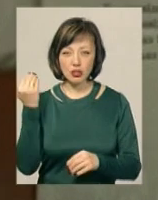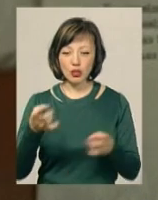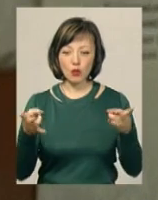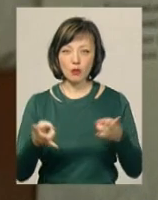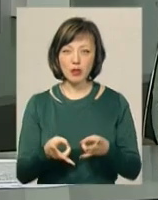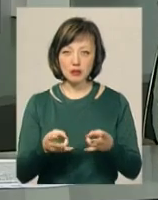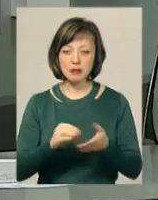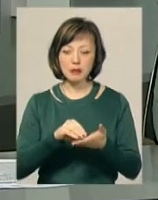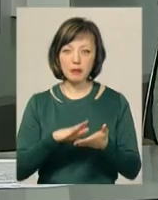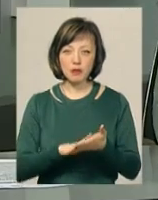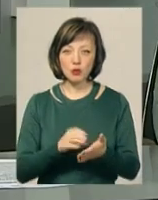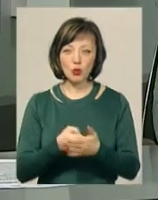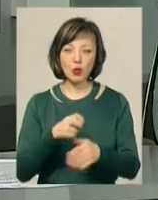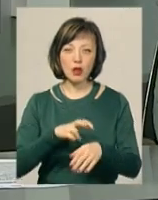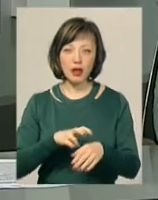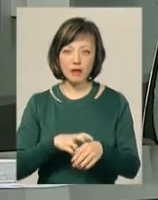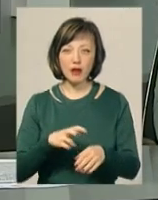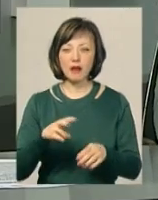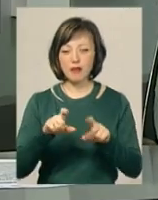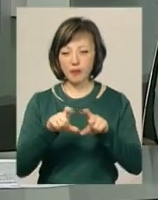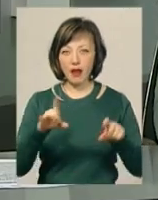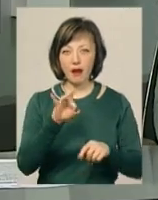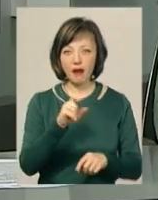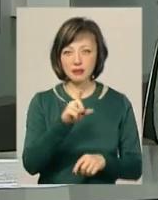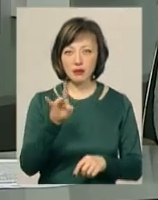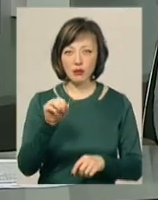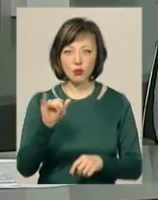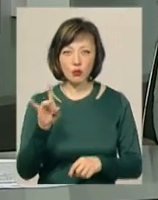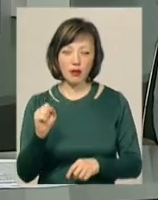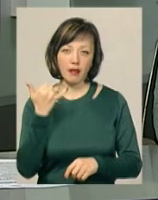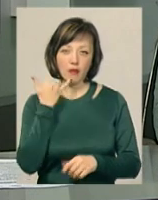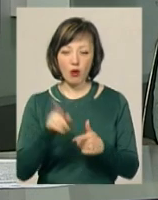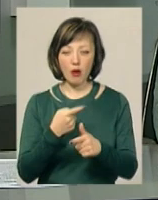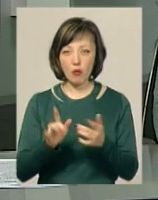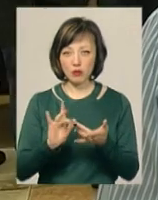необхідно буде записуватися до лікарів у реєстратурі, телефоном або онлайн.